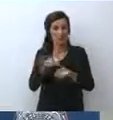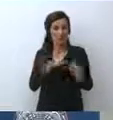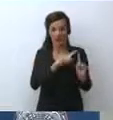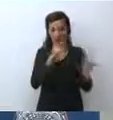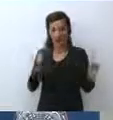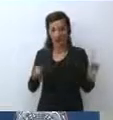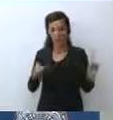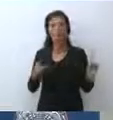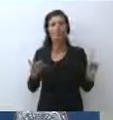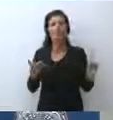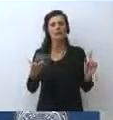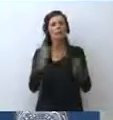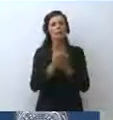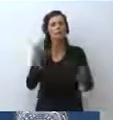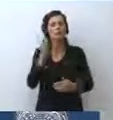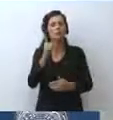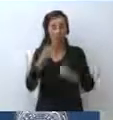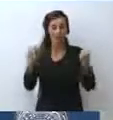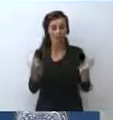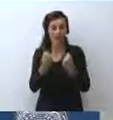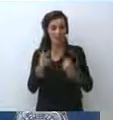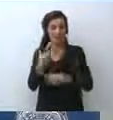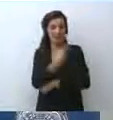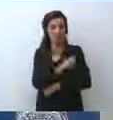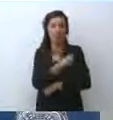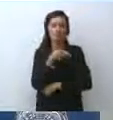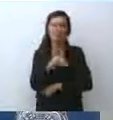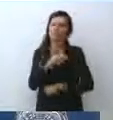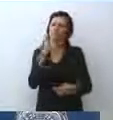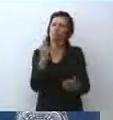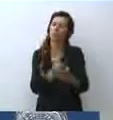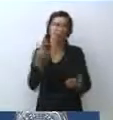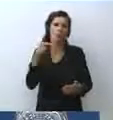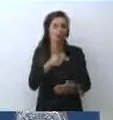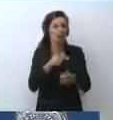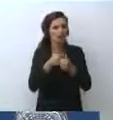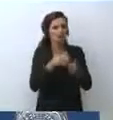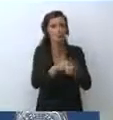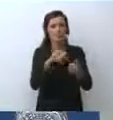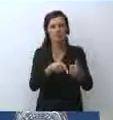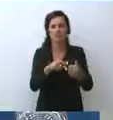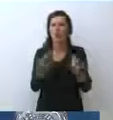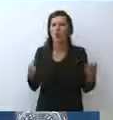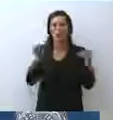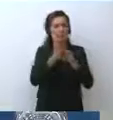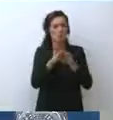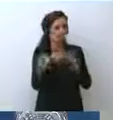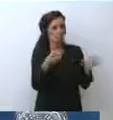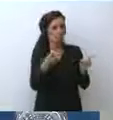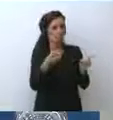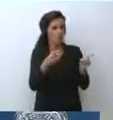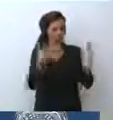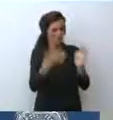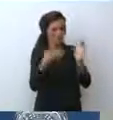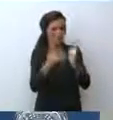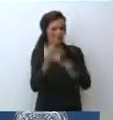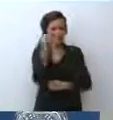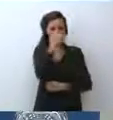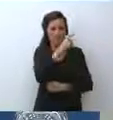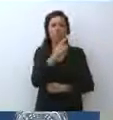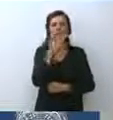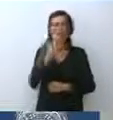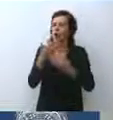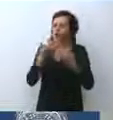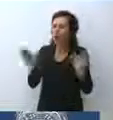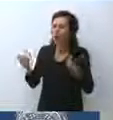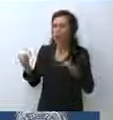vaccinazione, il vaccino è l'arma fondamentale per chiudere questa stagione così difficile per aprirne un'altra. Arrivano dati da